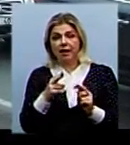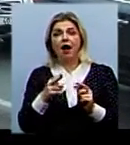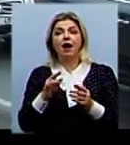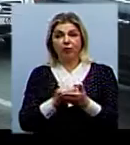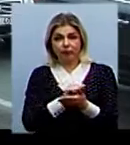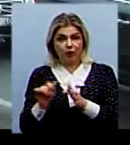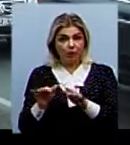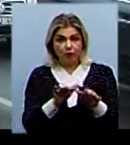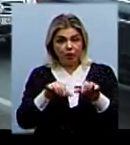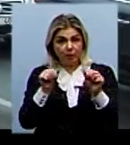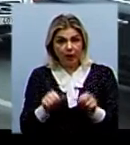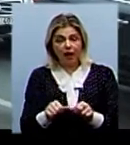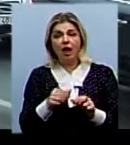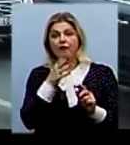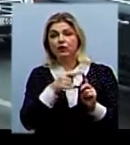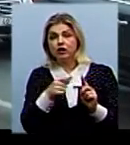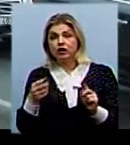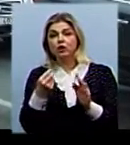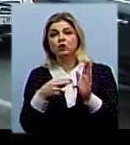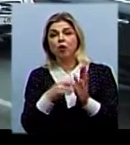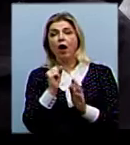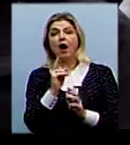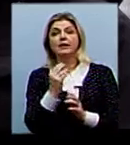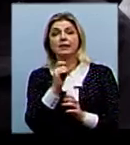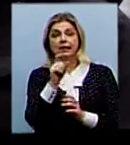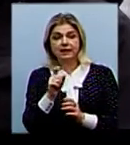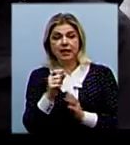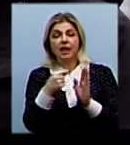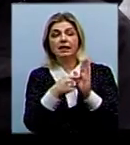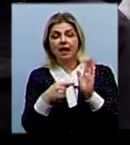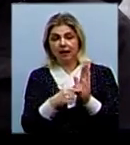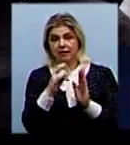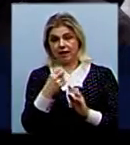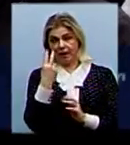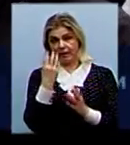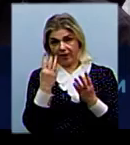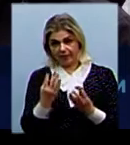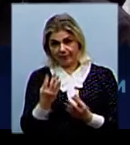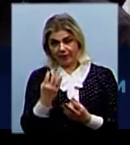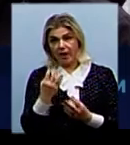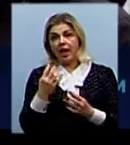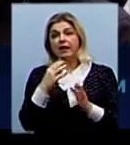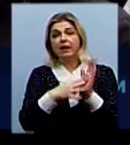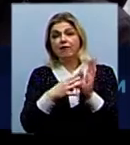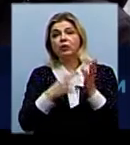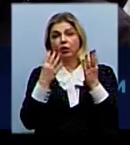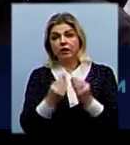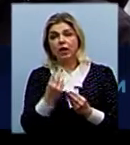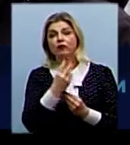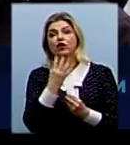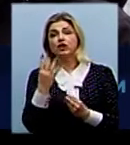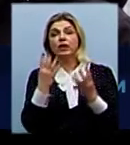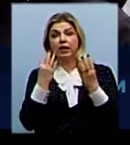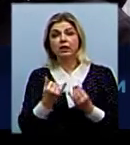Протягом цього часу вартість ексизу ділиться на 2. З цих 90 днів в нас 24 дні виходить